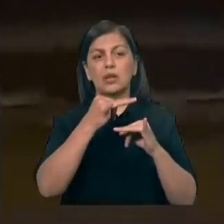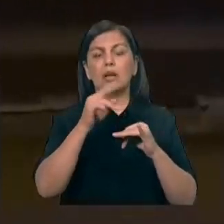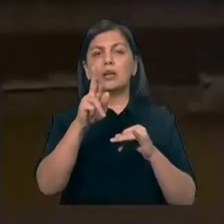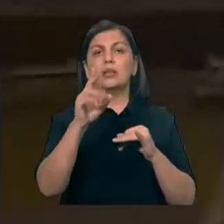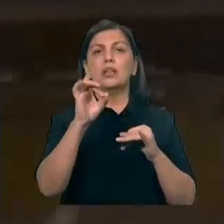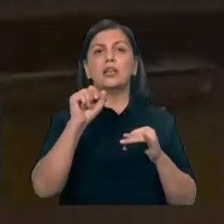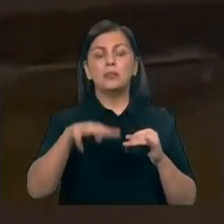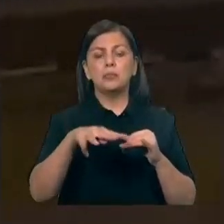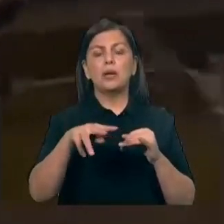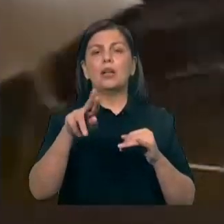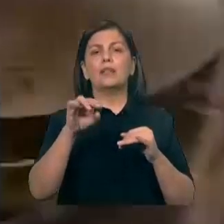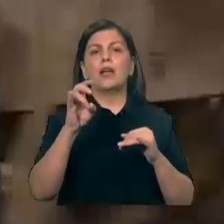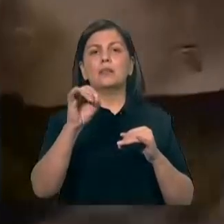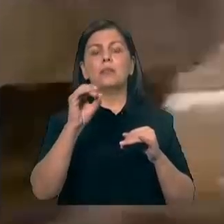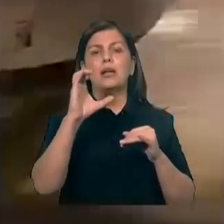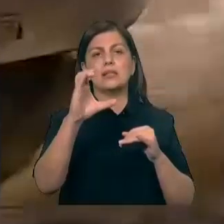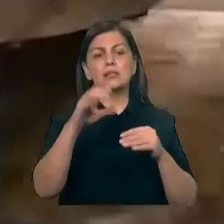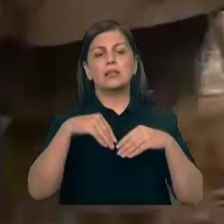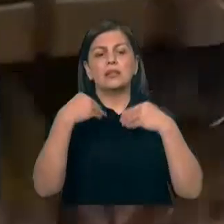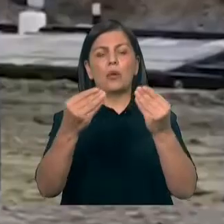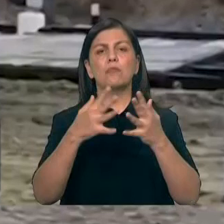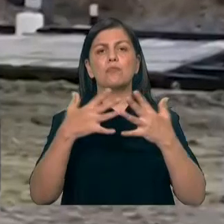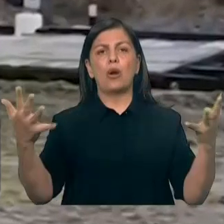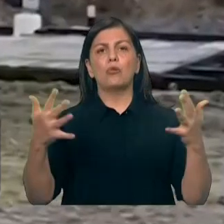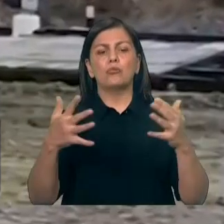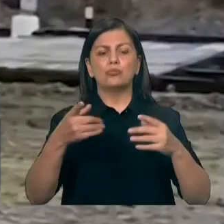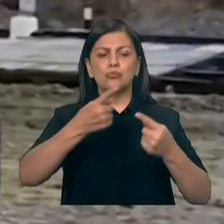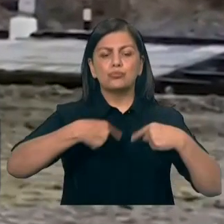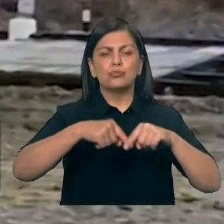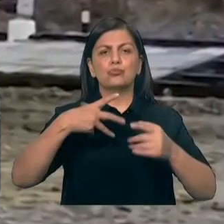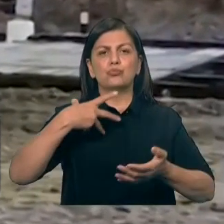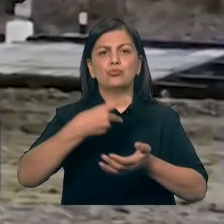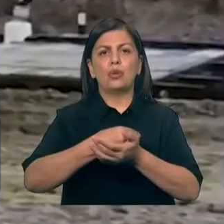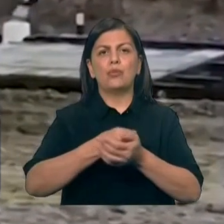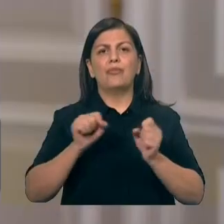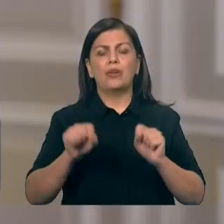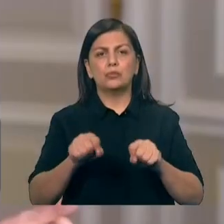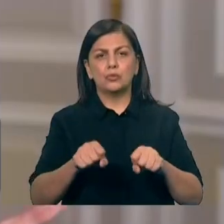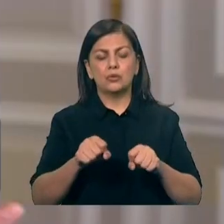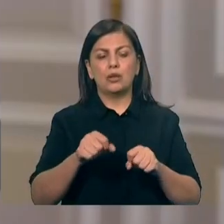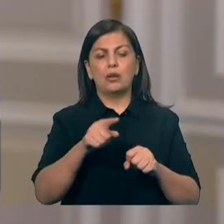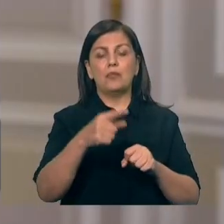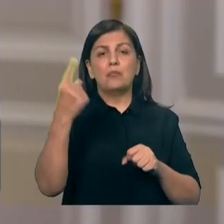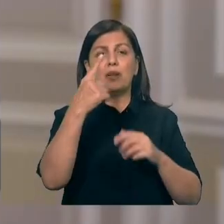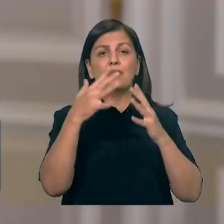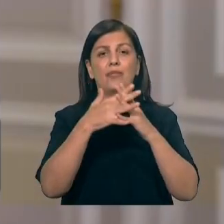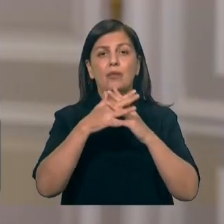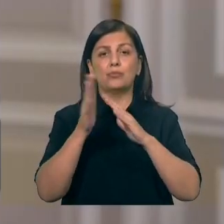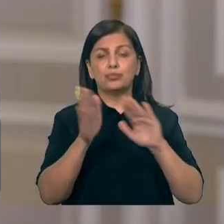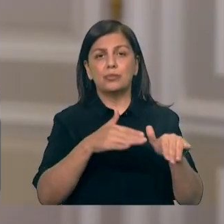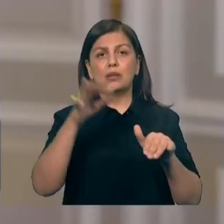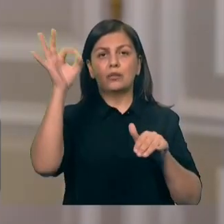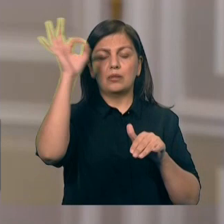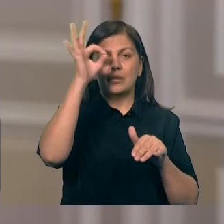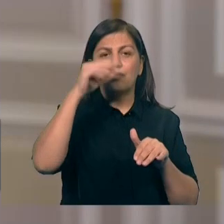Donbasa geniş müxtəriyyət verir. Bu isə öz növbəsində 1-ci Donbass savaşından sonra Almanya və Fransanın təkidi ilə hazırlanan